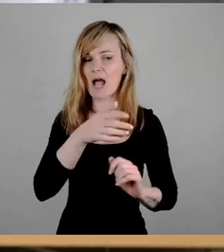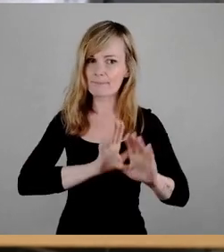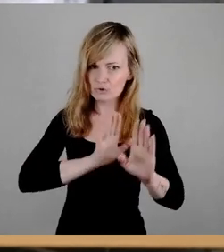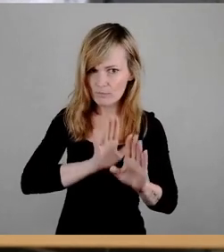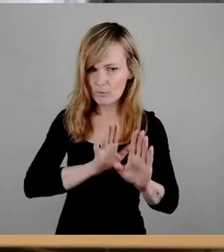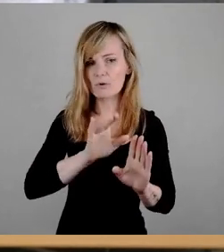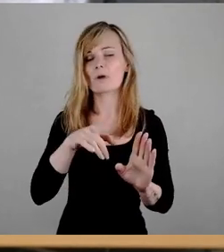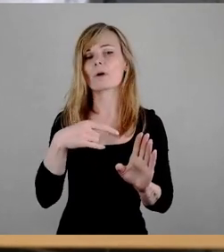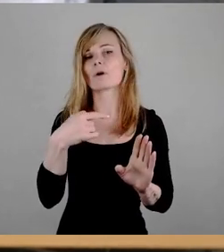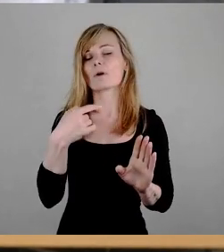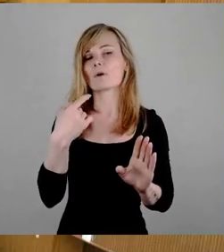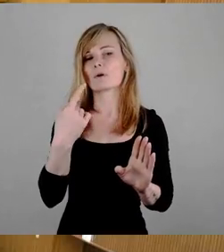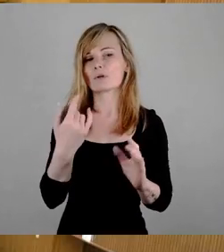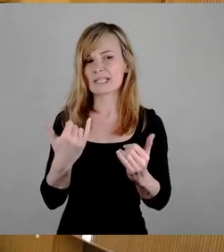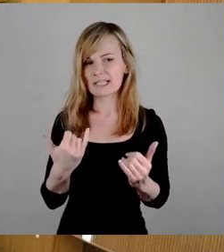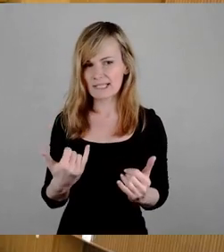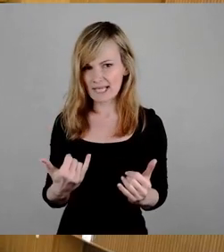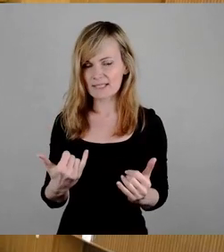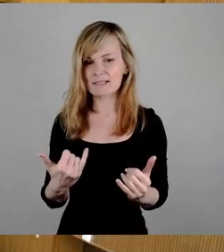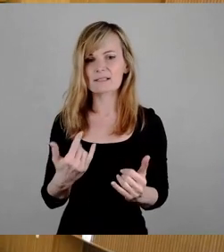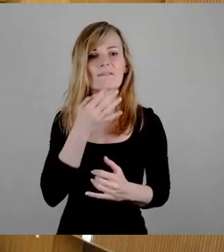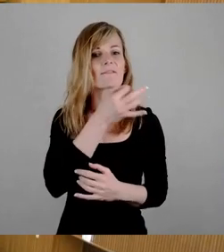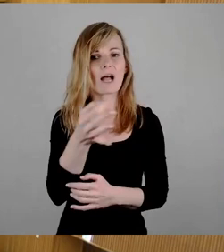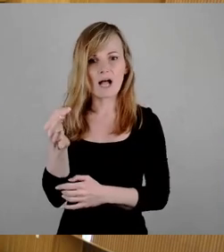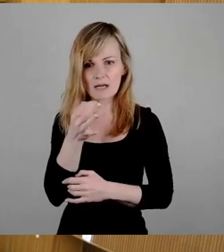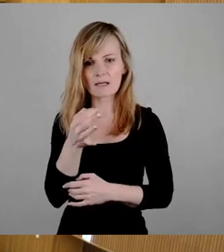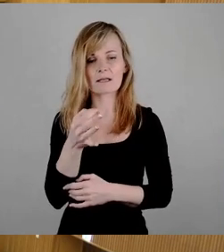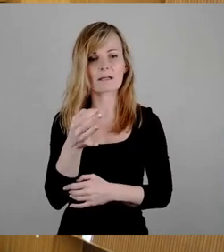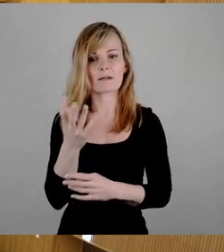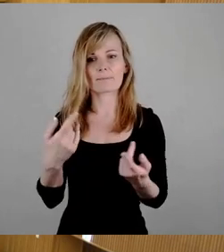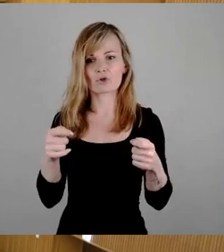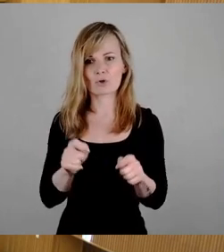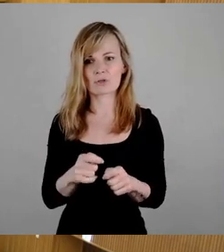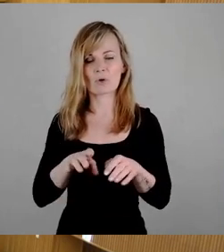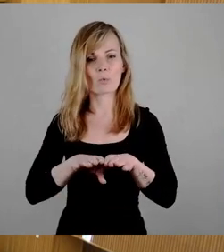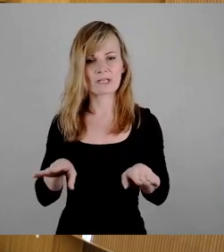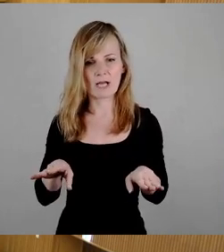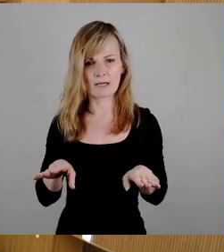jetzt würde ich also erst mal fragen, wer die Beschlussgrundlage